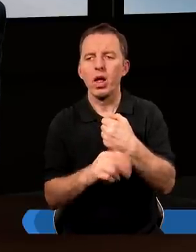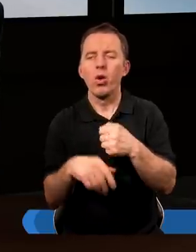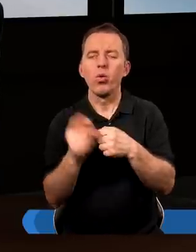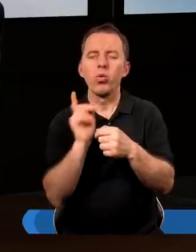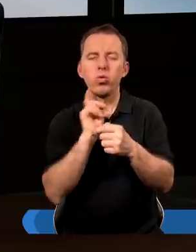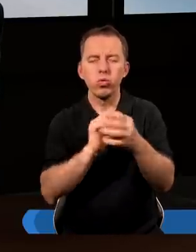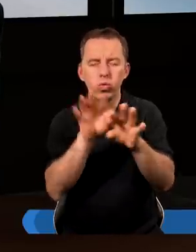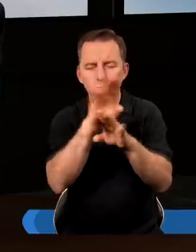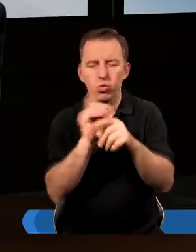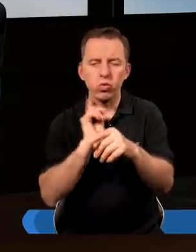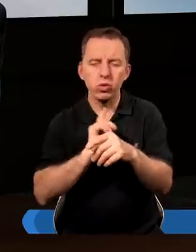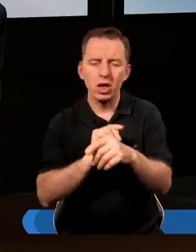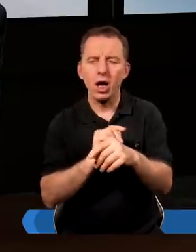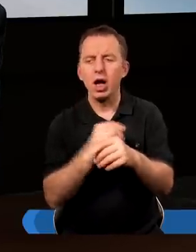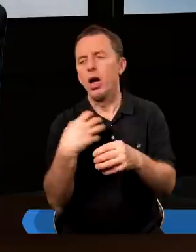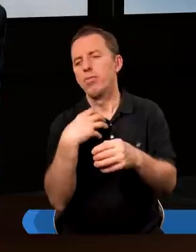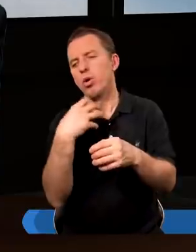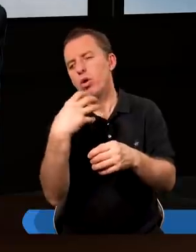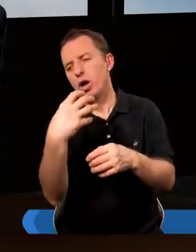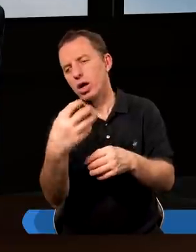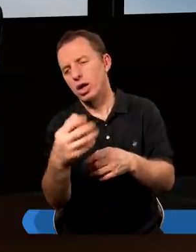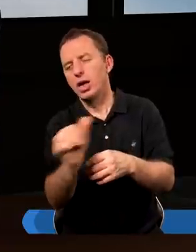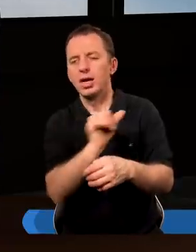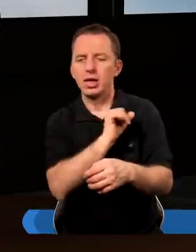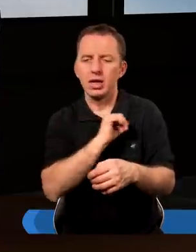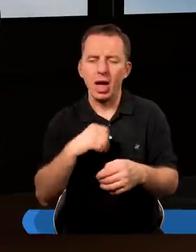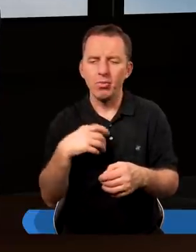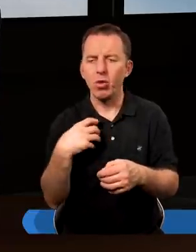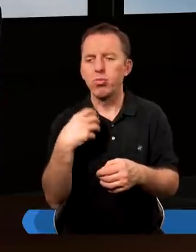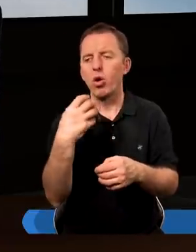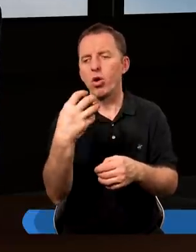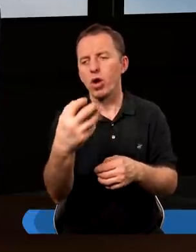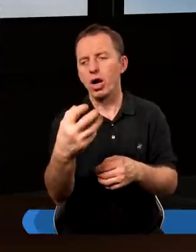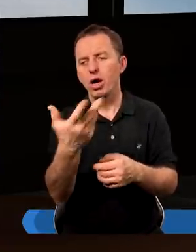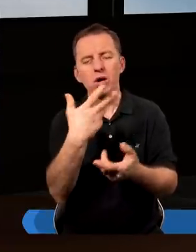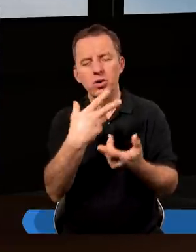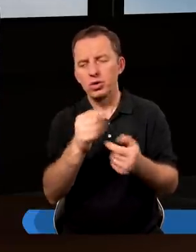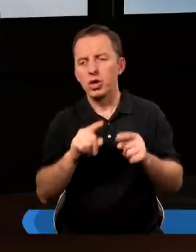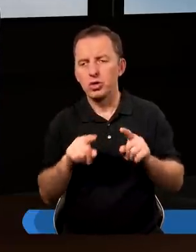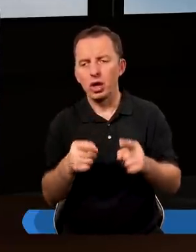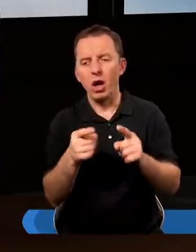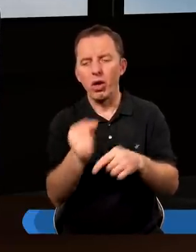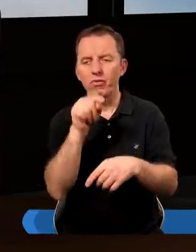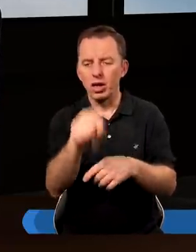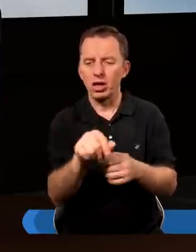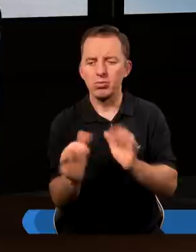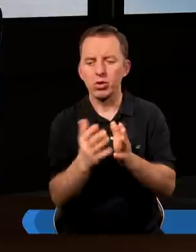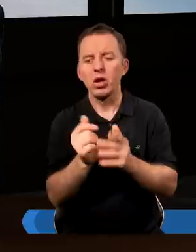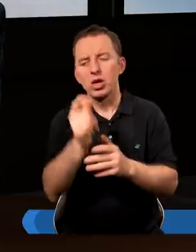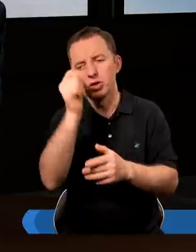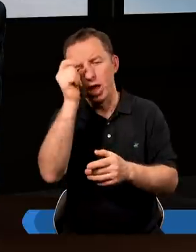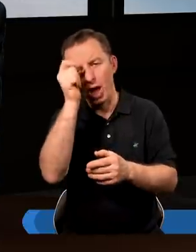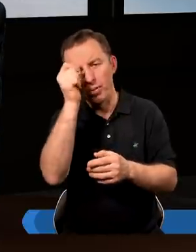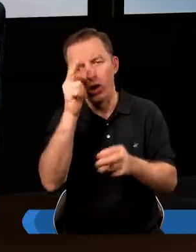Łuda bogactwa. Ja tak myślę, że to może samo bogactwo nie działa w ten sposób, ale diabeł,